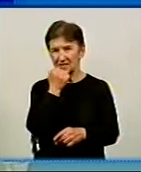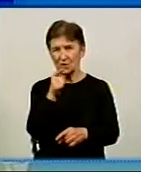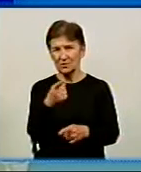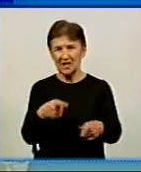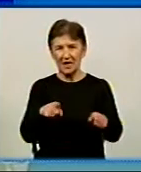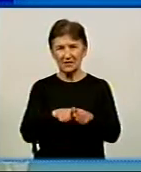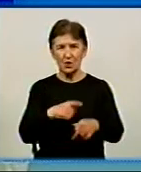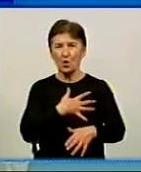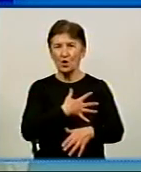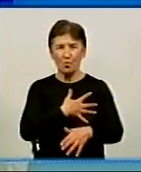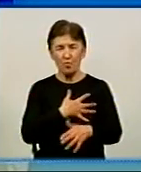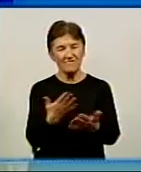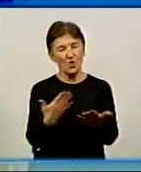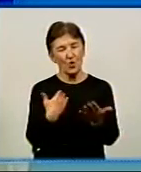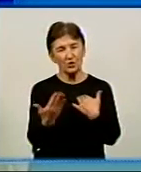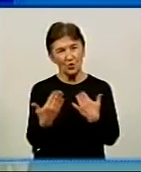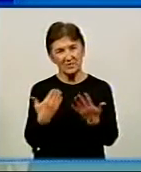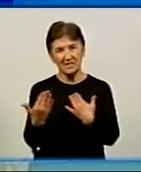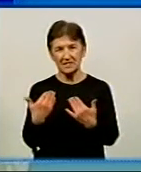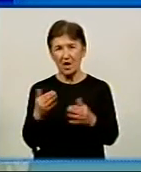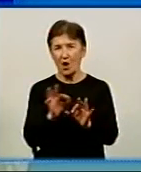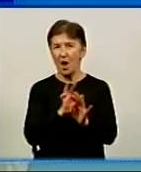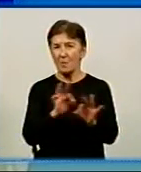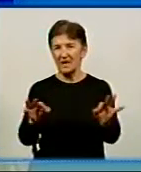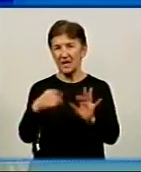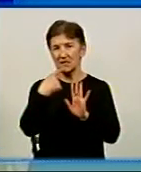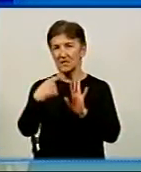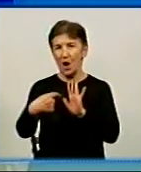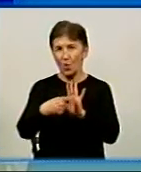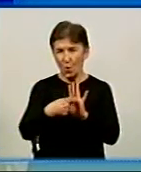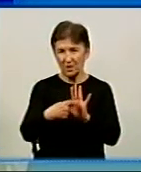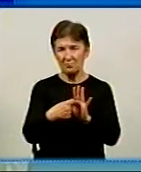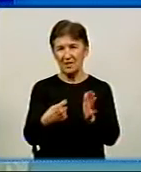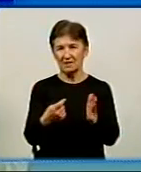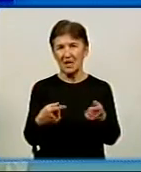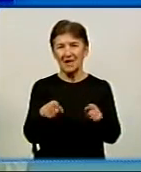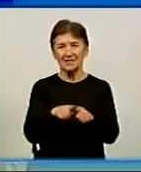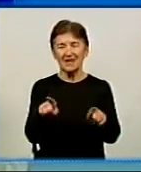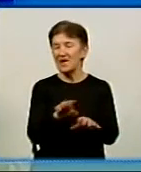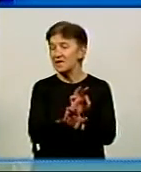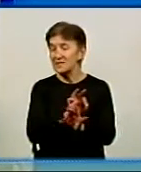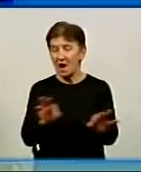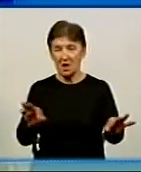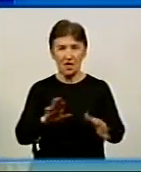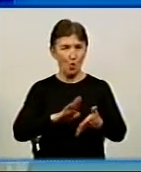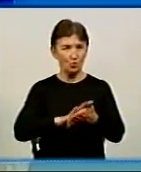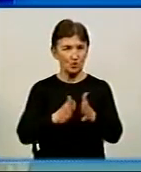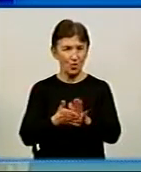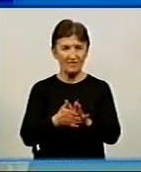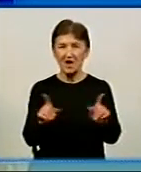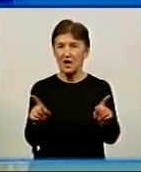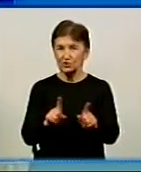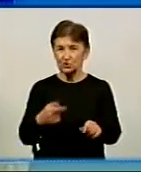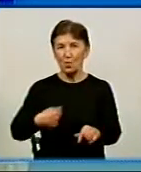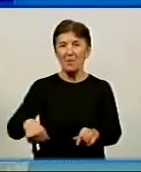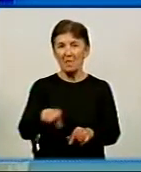любовю к нам относяться. Знаєте, як. Прекрасно кормять. Зробили нам такі ідеальні умови, для того, щоб ми